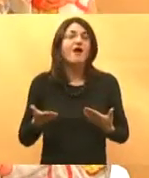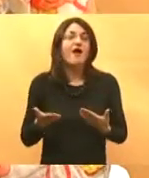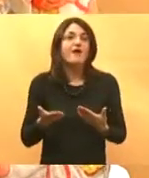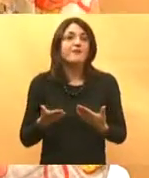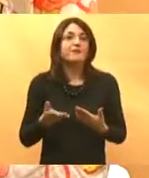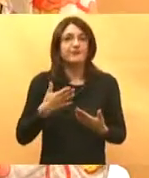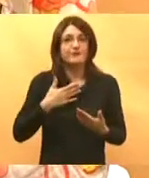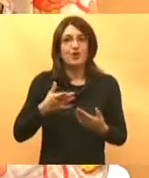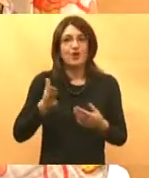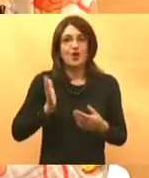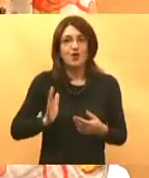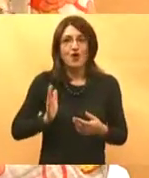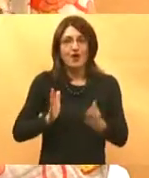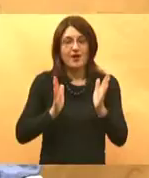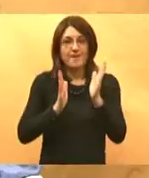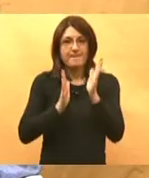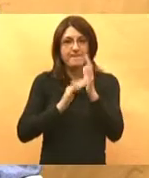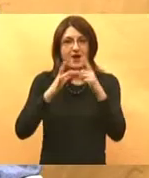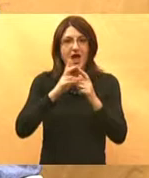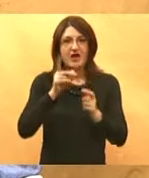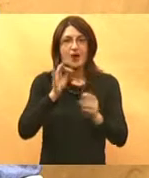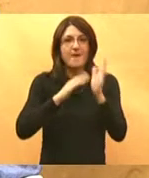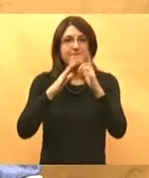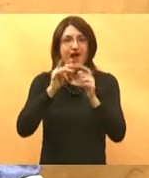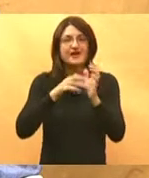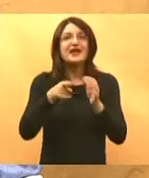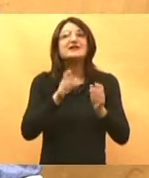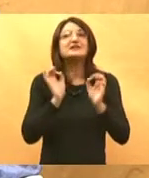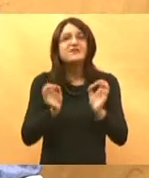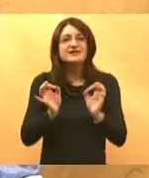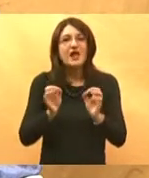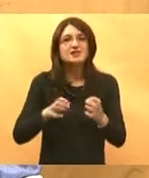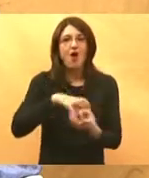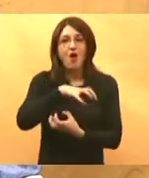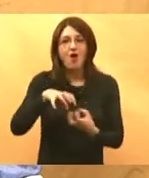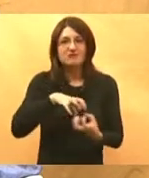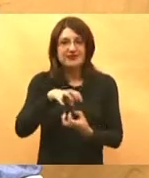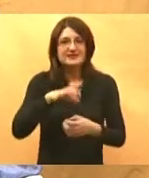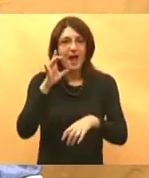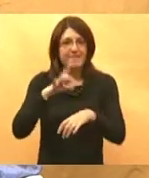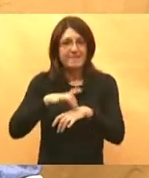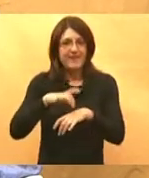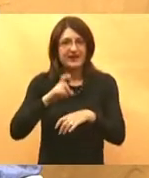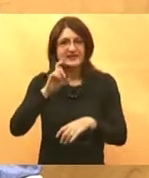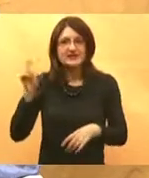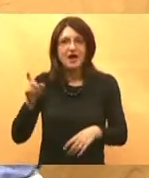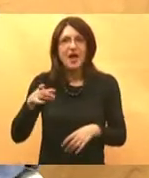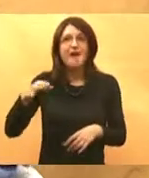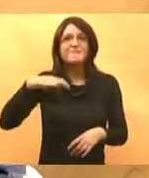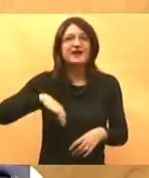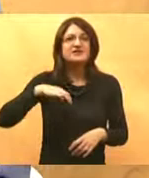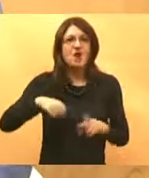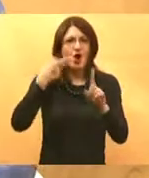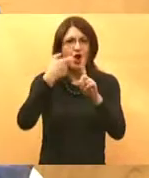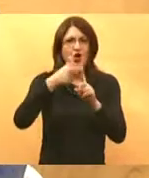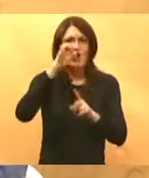dr. Mario Malnar, specijalist obiteljske medicine, predsjednik Kohoma, to